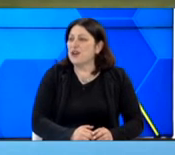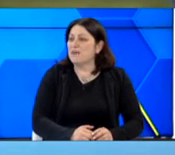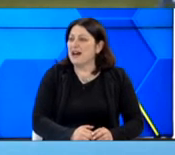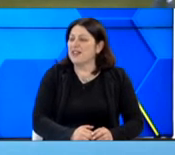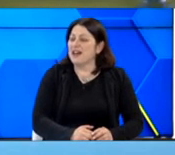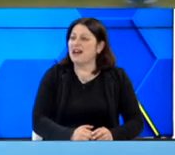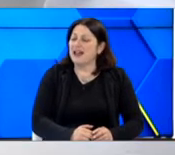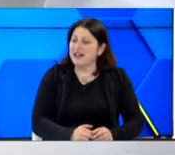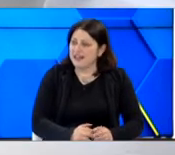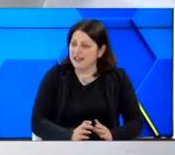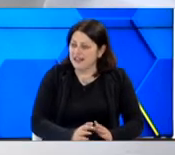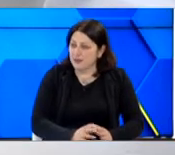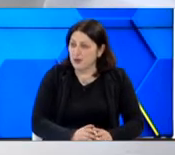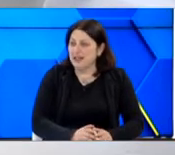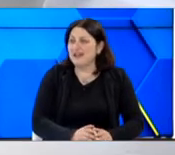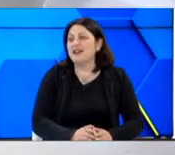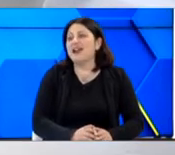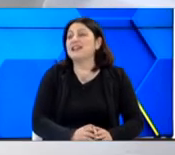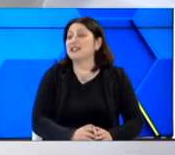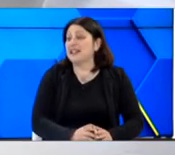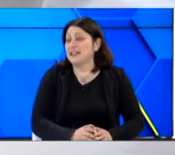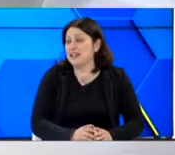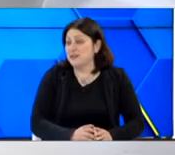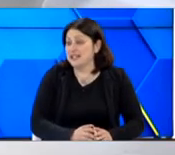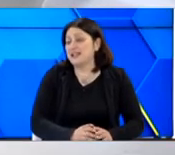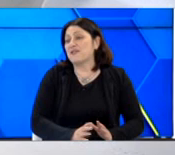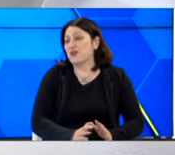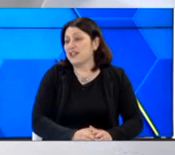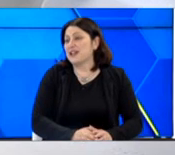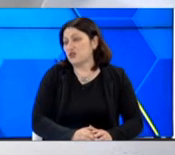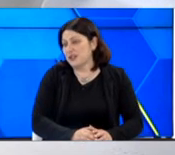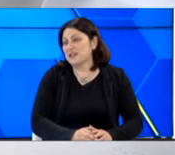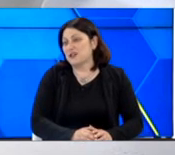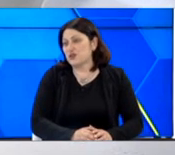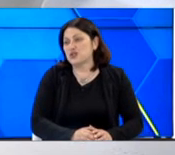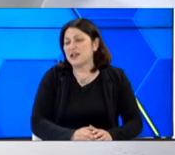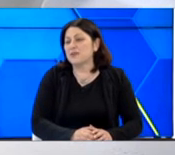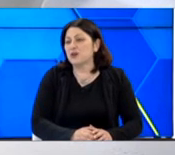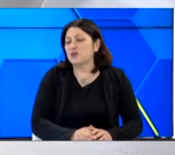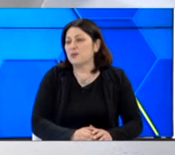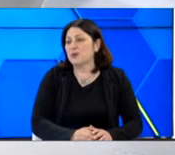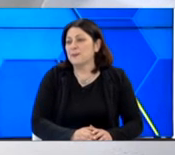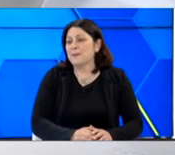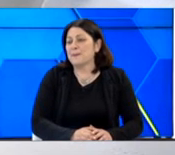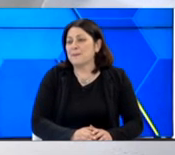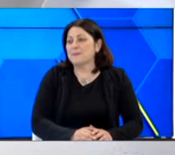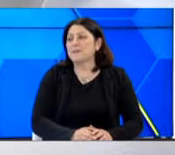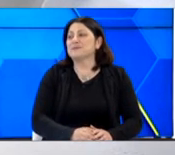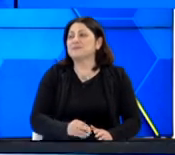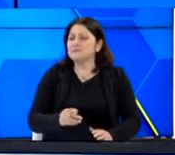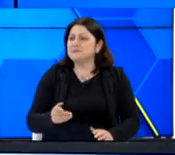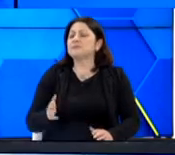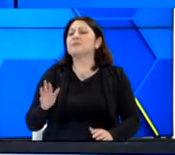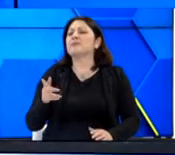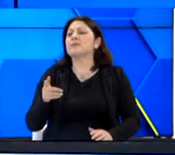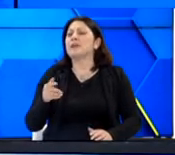ότι η ελληνική ομάδα μπορεί, έχει την ελληνική ψυχή και βοηθάει και το ότι είμαστε εδώ στο συγκεκριμένο τόπο. Χρονικά